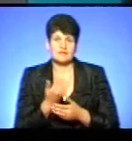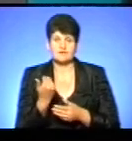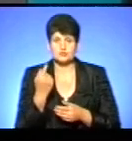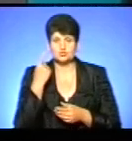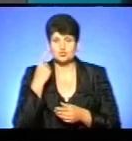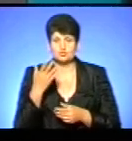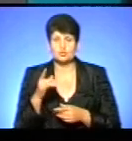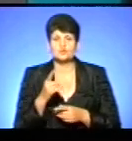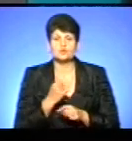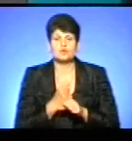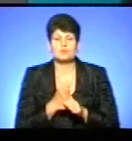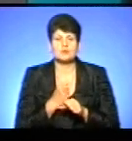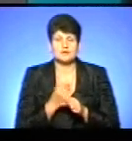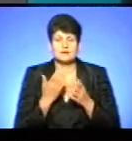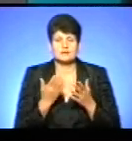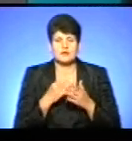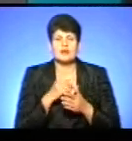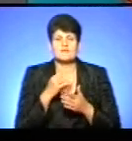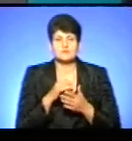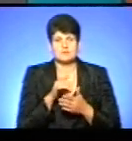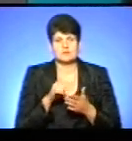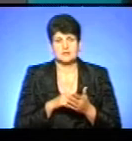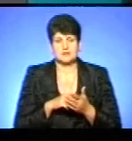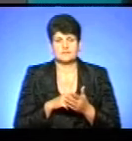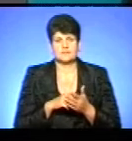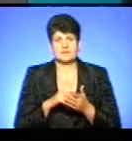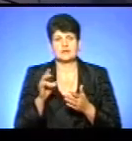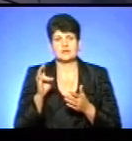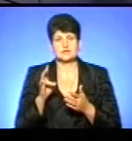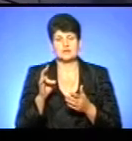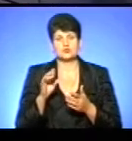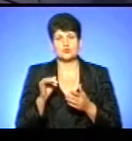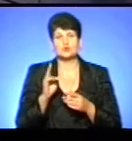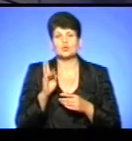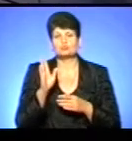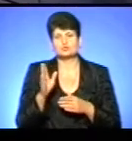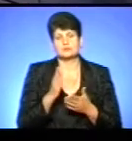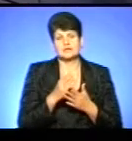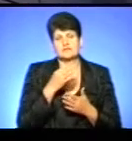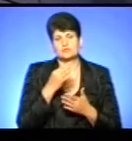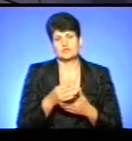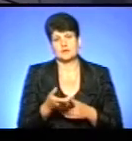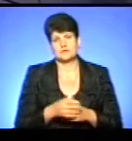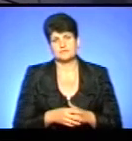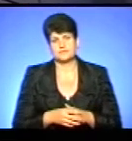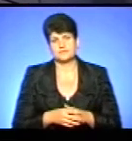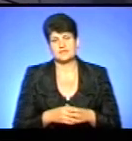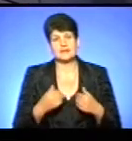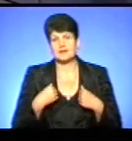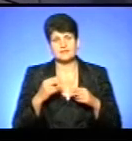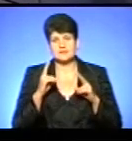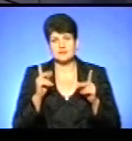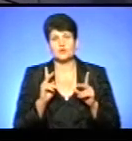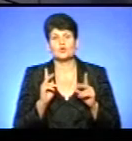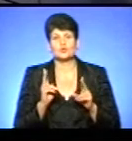думку, що робите? Яка відповідь на питання Назарія Наджоги в першу чергу? Він запитував, хто буде в нас цю відповідальність. Я не знаю, хто такий Назарія